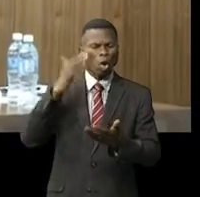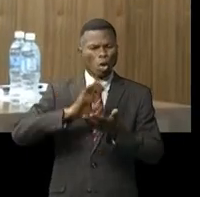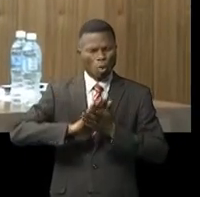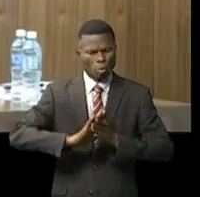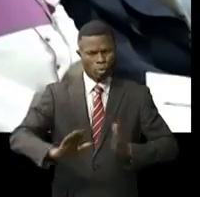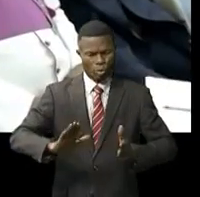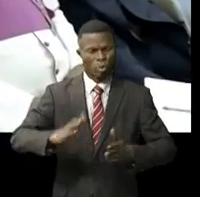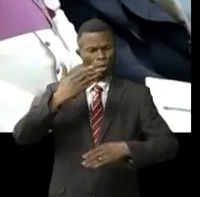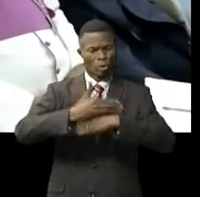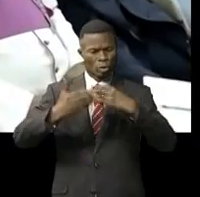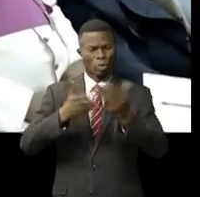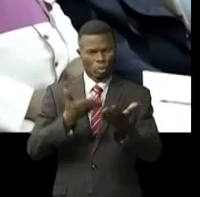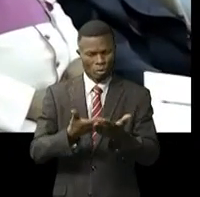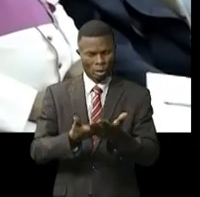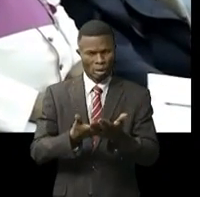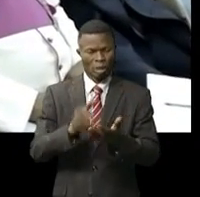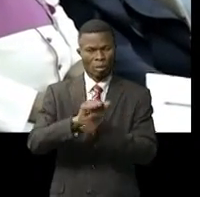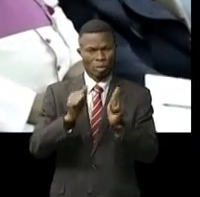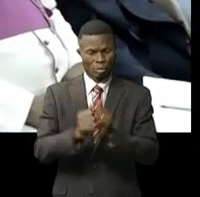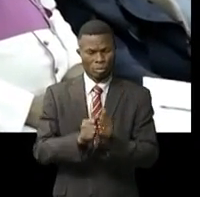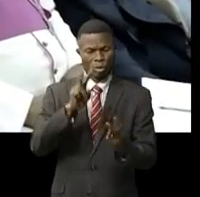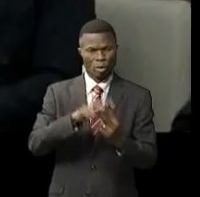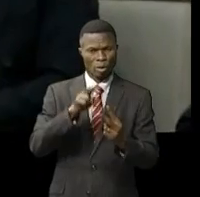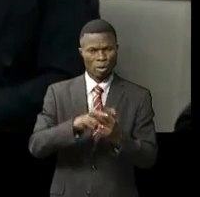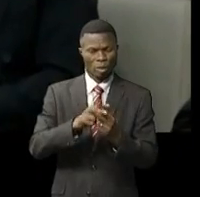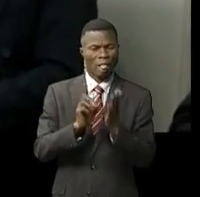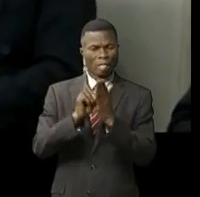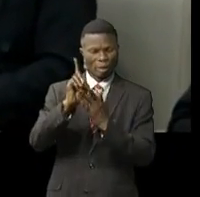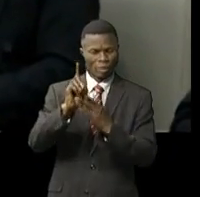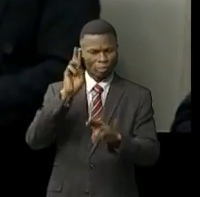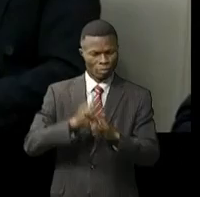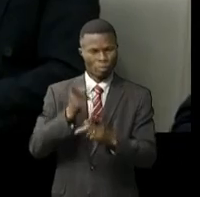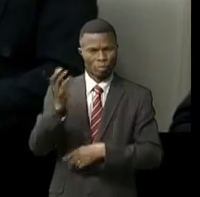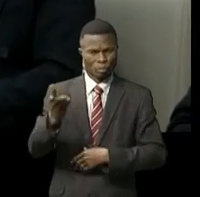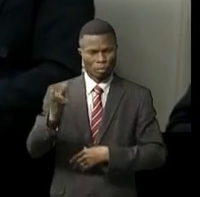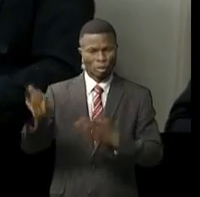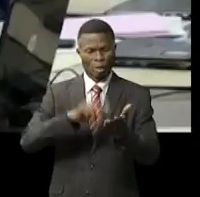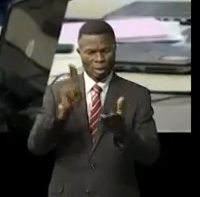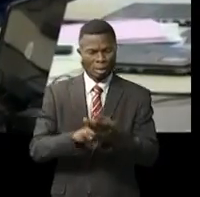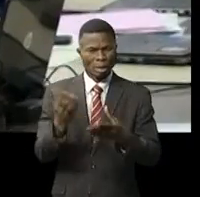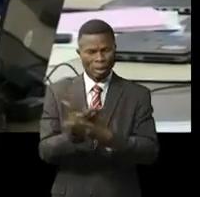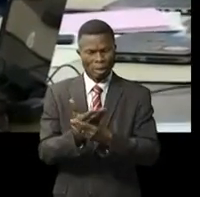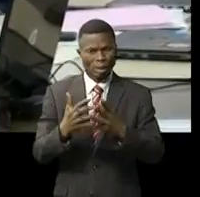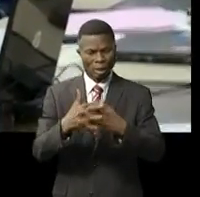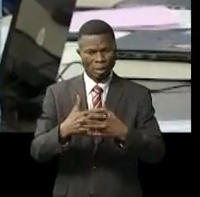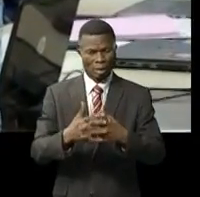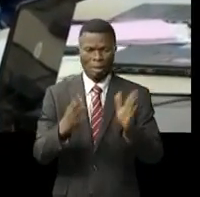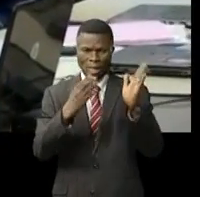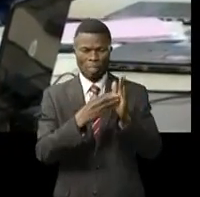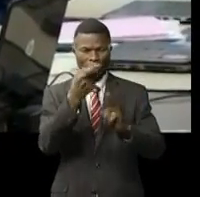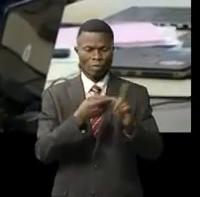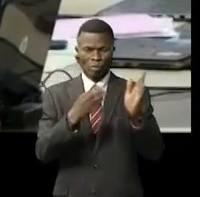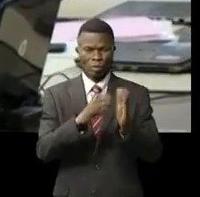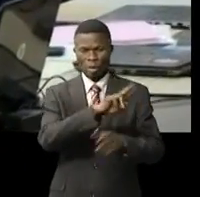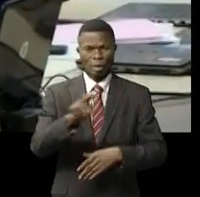sont d'autres défis à relever pour garantir ces développements cet accord de partenariat signé ce 9 septembre